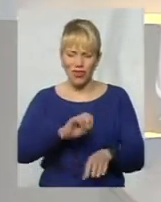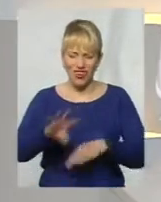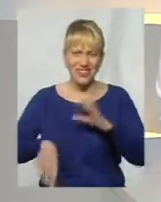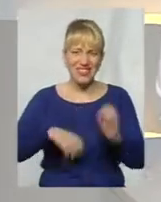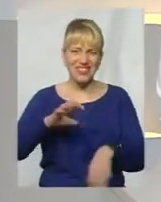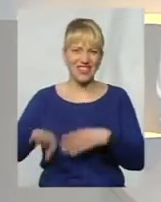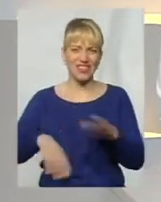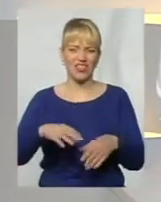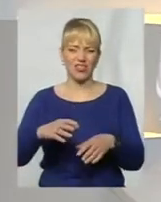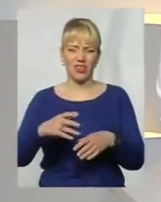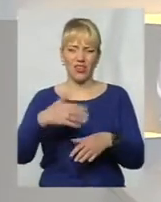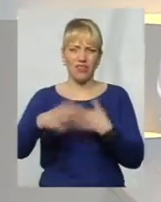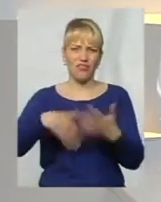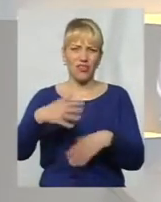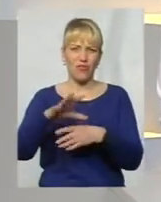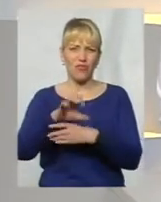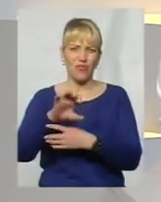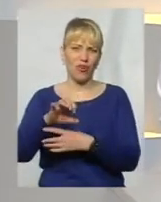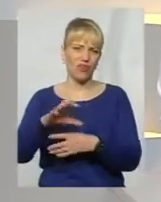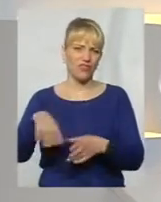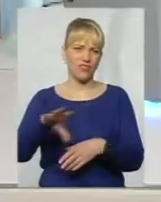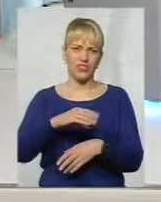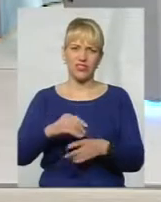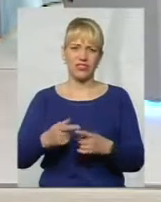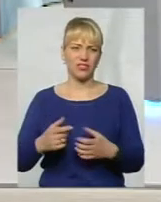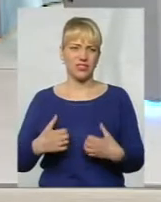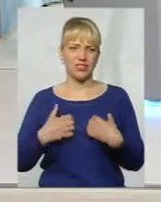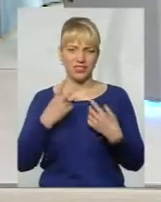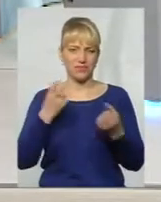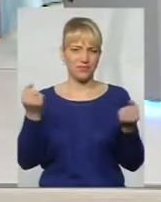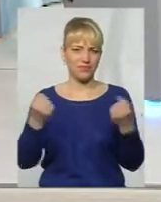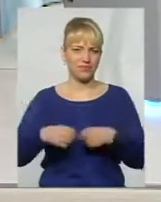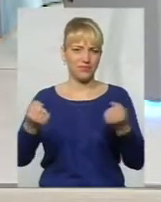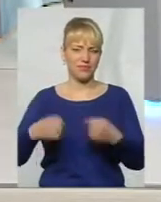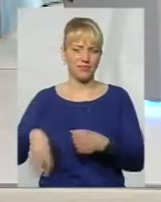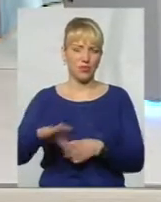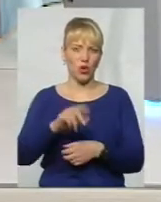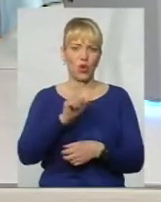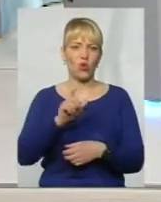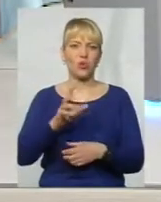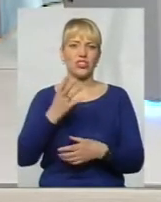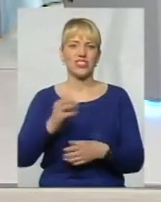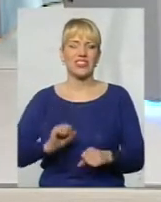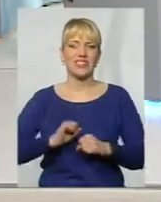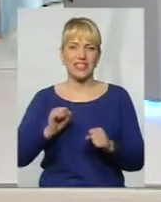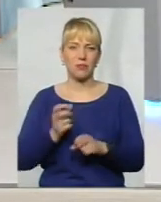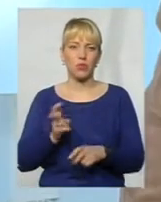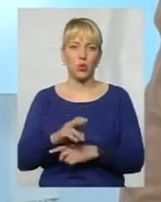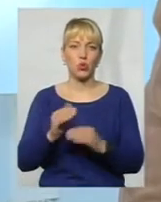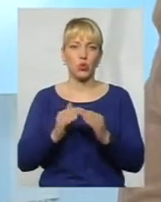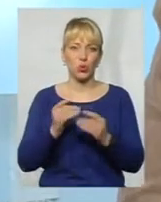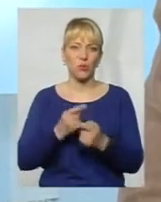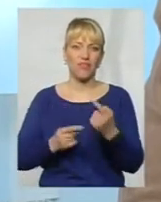все, всі фотографії, все повністю. І люди старалися іще приходити додому,